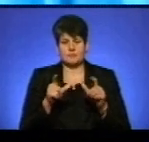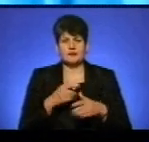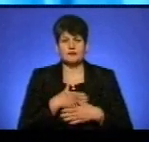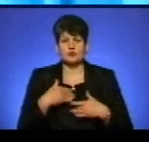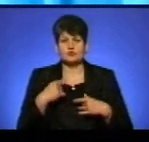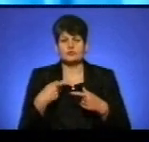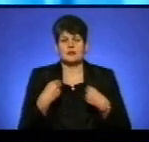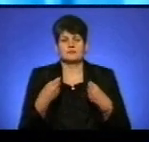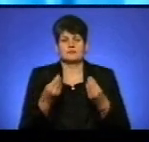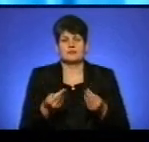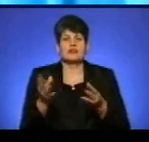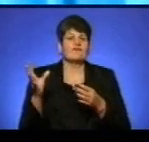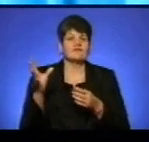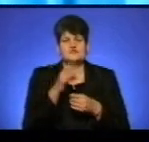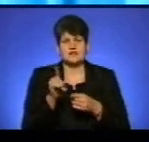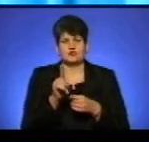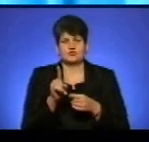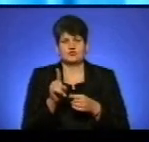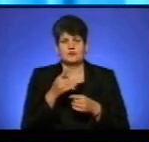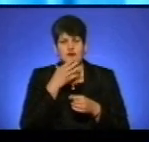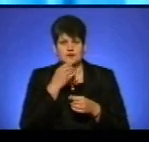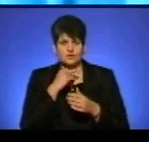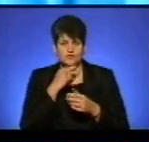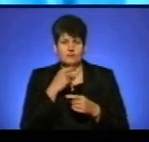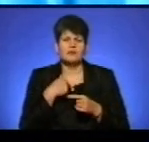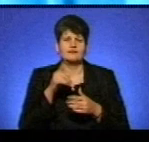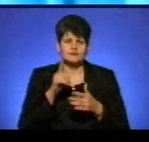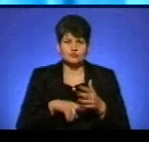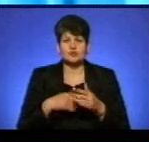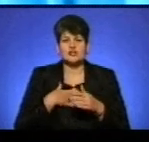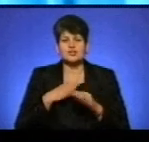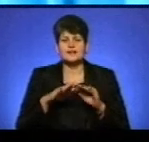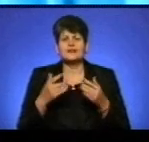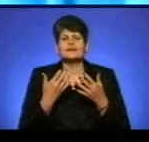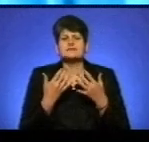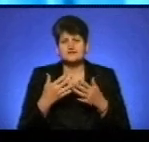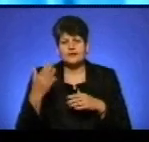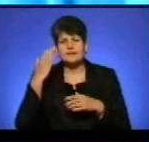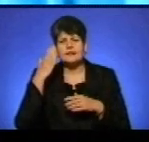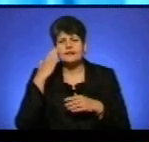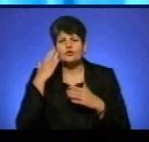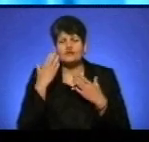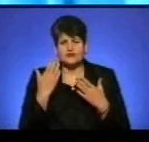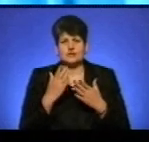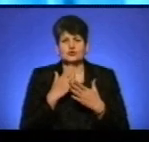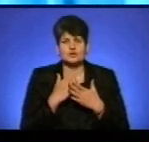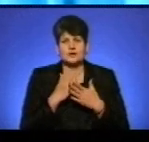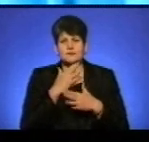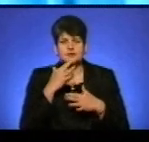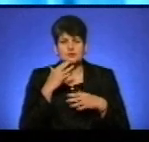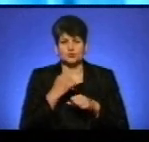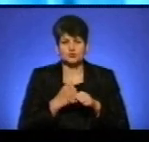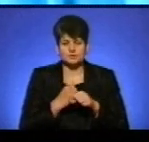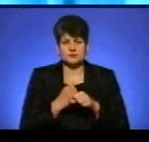нам присилали все, що вважають гідними увагами. Ми впевнені, що наші діти настільки талановиті, що є достатньо робіт, які